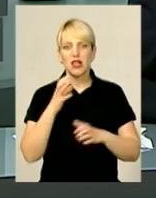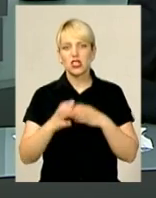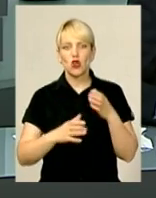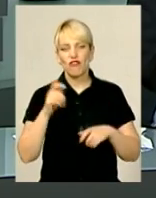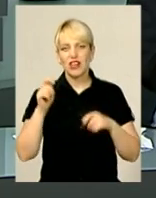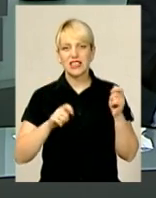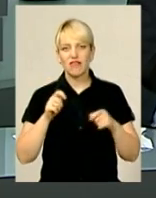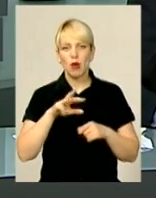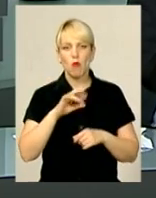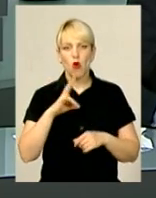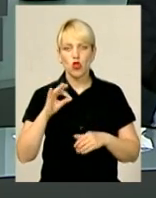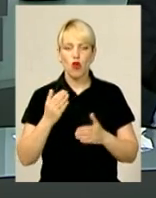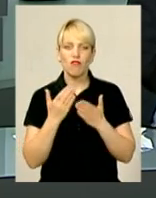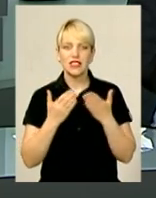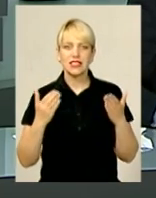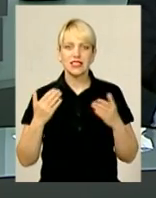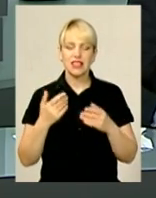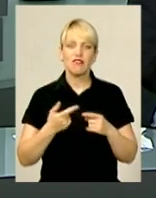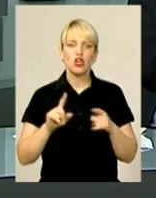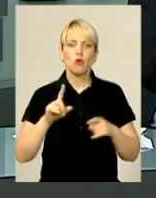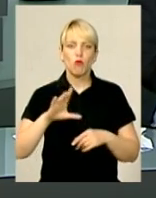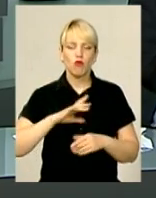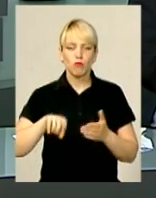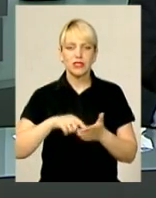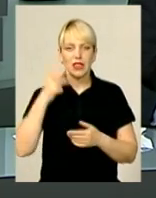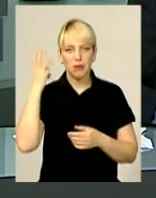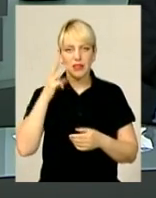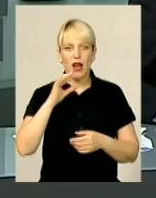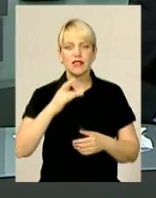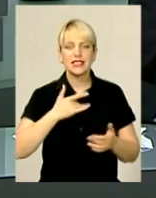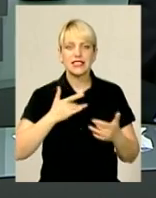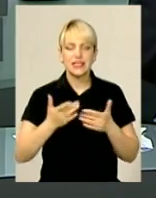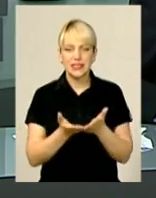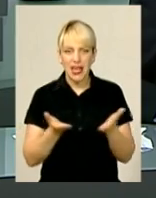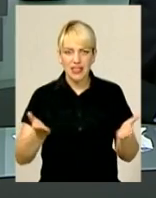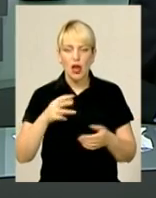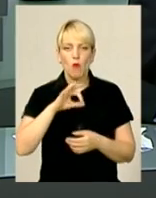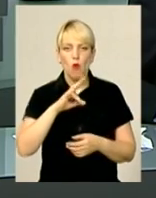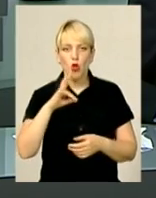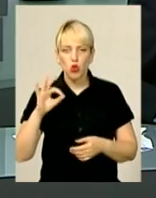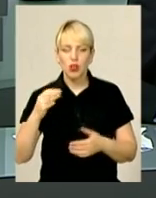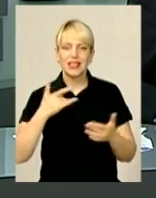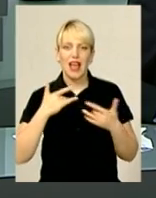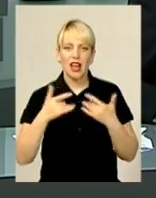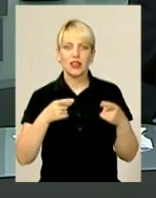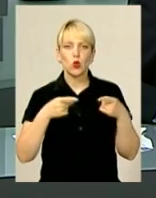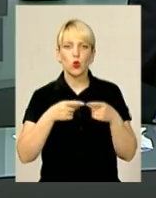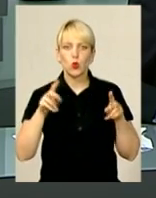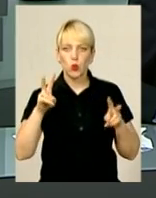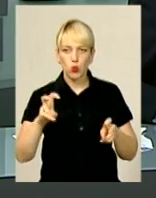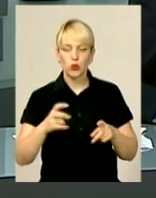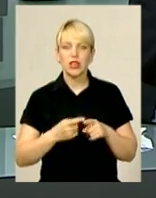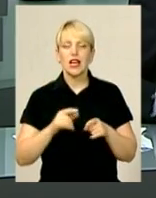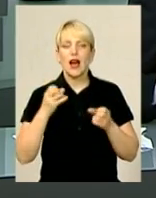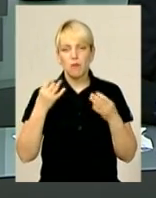фестиваль «Моновистав від Луня», що проходив у Хмельницькому на сцені монотеатру «Кут», обласного академічного театру «Ляльок», а також на